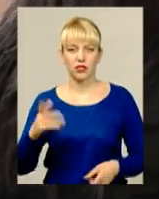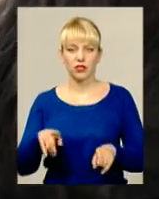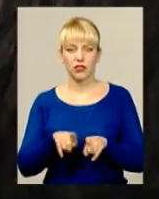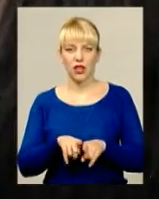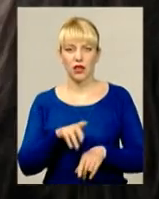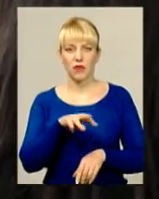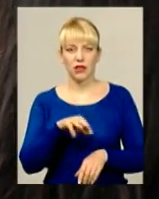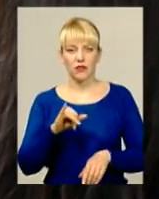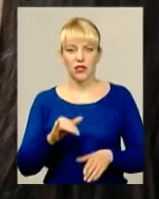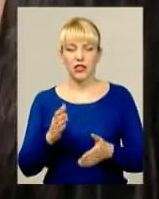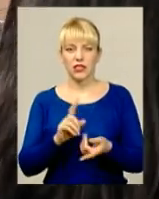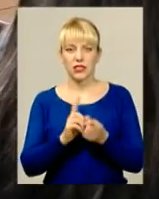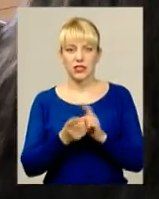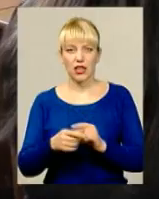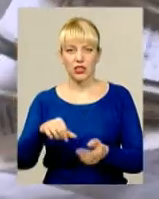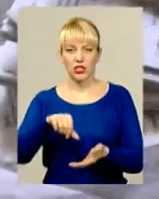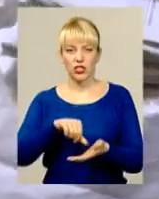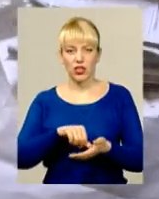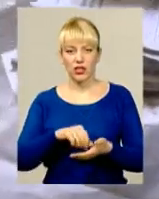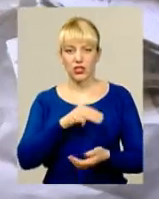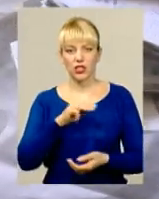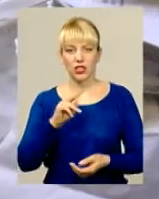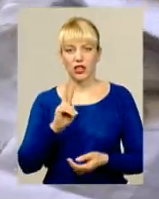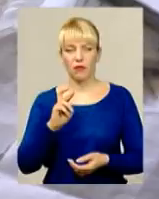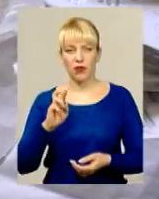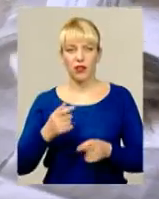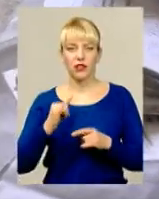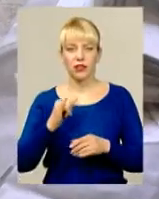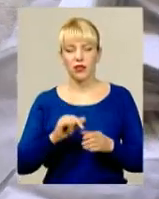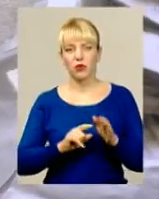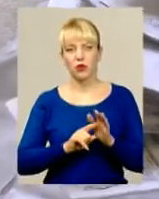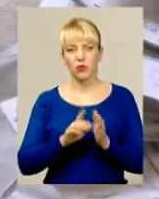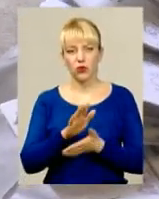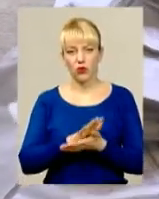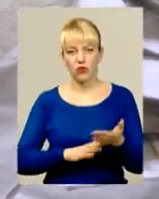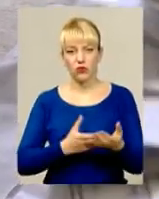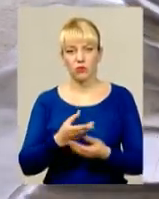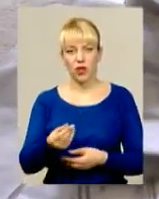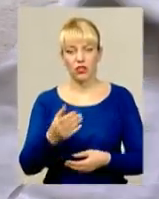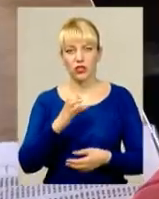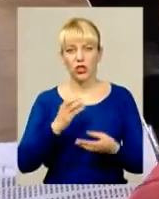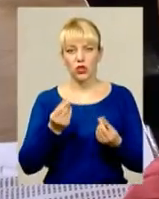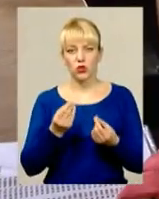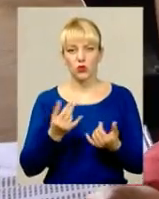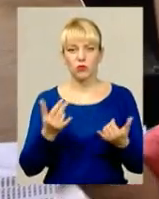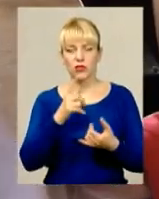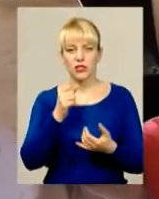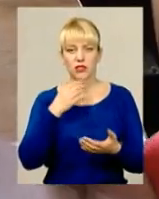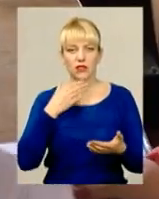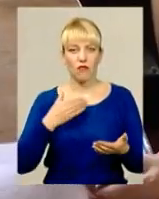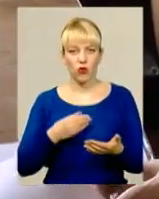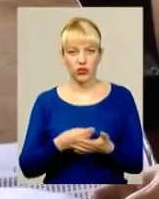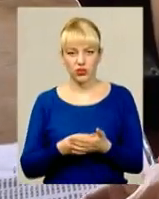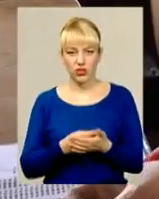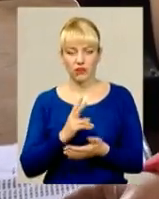членом житлово-будівельного кооперативу «Подільський край» і продовжувала сплачувати необхідну суму за свої квадратні метри Октанту. Про те,